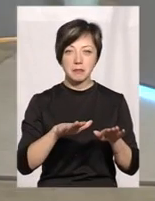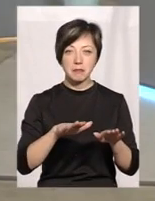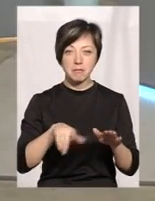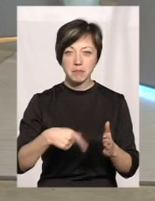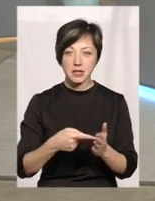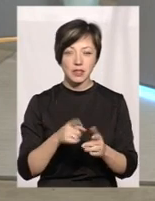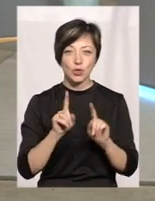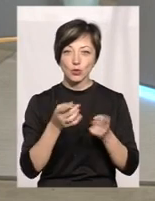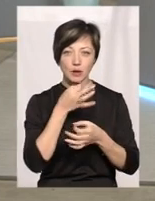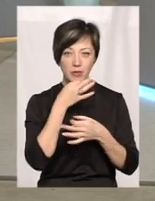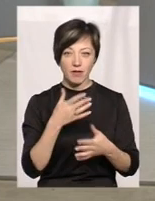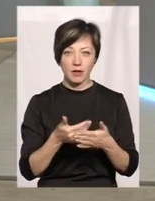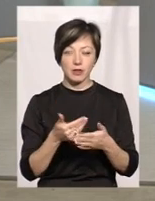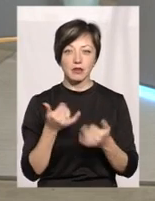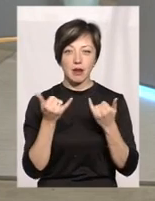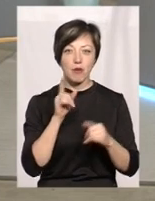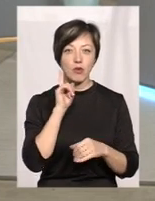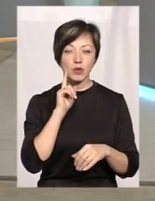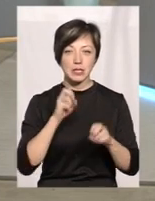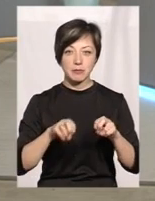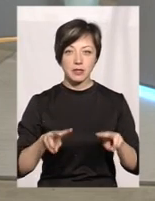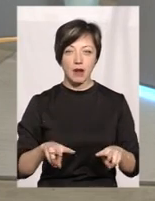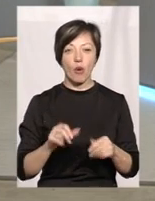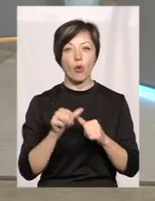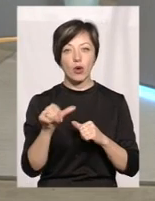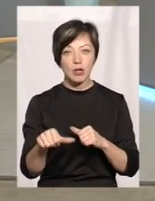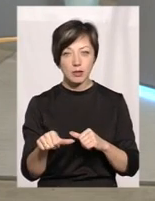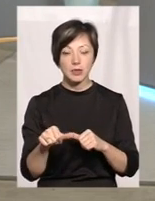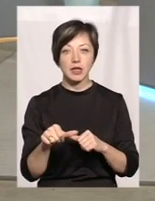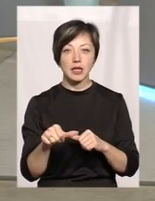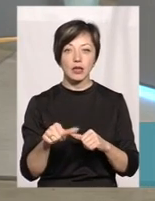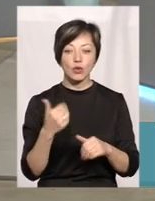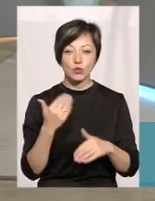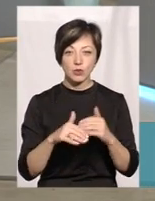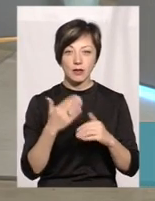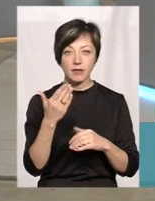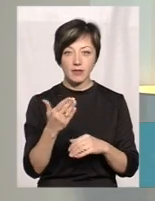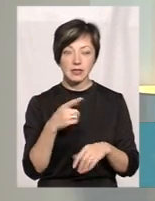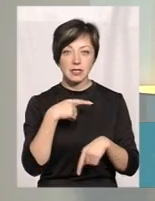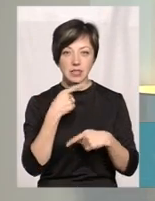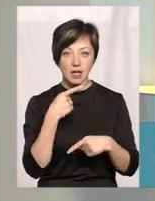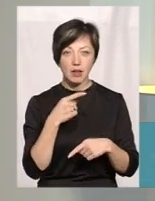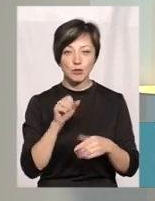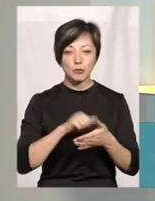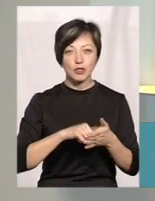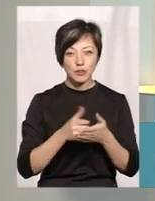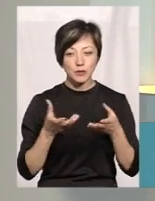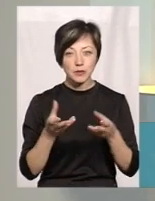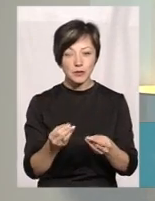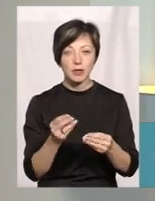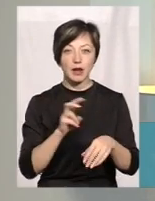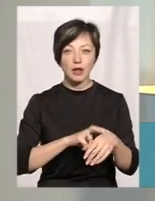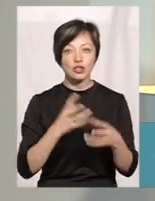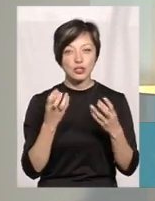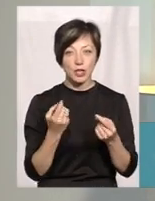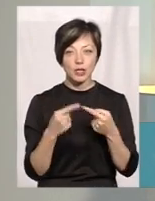напевно, є не дуже привабливою для молодих фахівців. А окрім уже тих названих вами мотиваторів, які можуть бути для лікарів, чи ще є